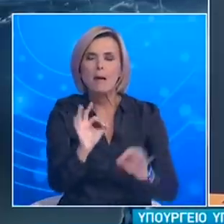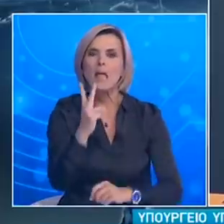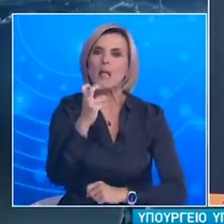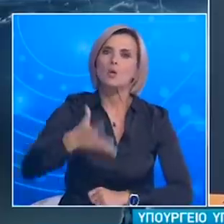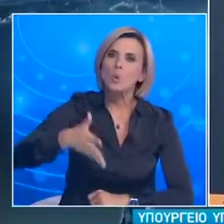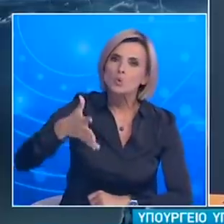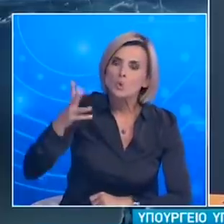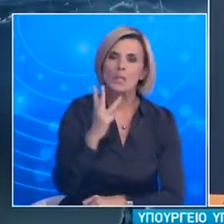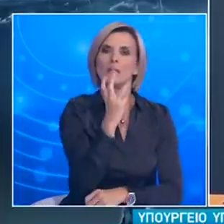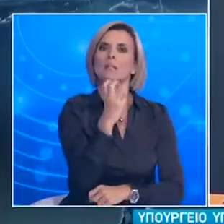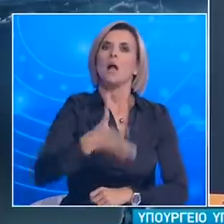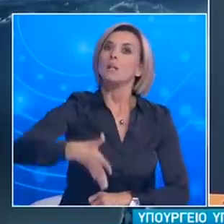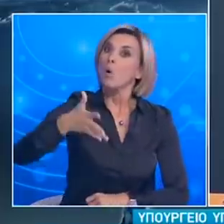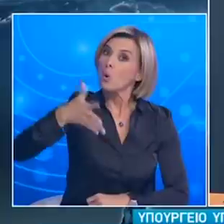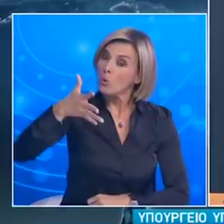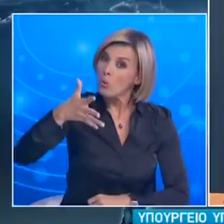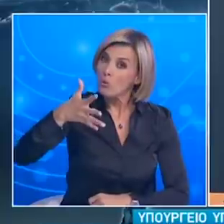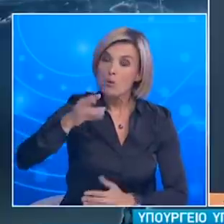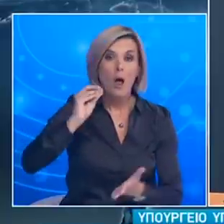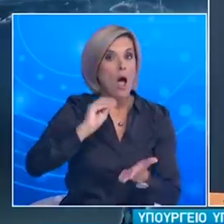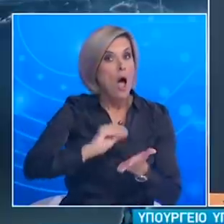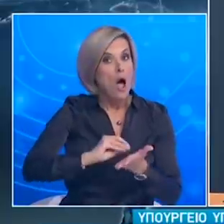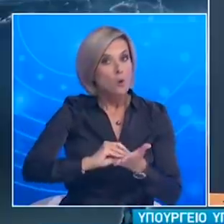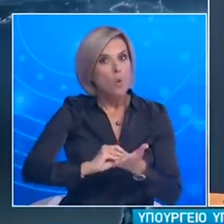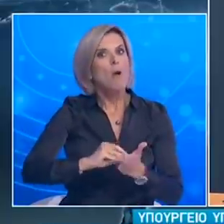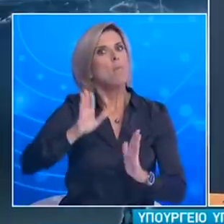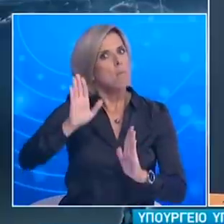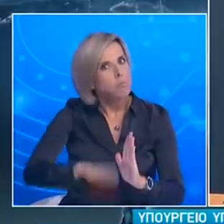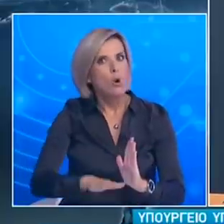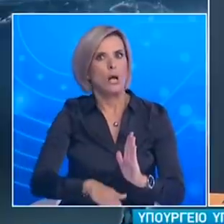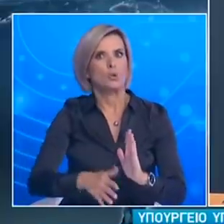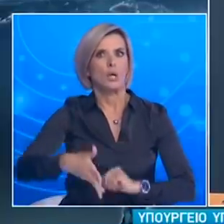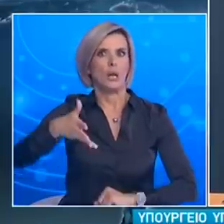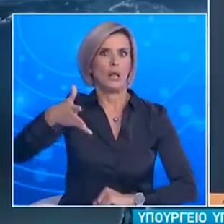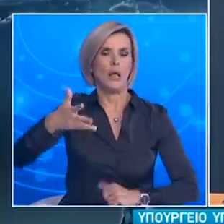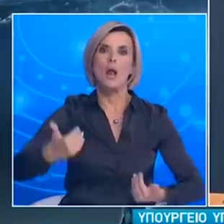30 ενώ σημαντική είναι και η διασπορά στην αμέσως μικρότερη ηλικιακή ομάδα.